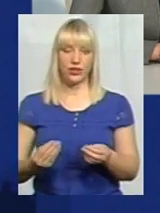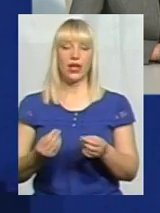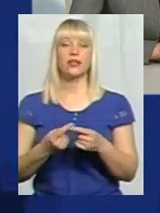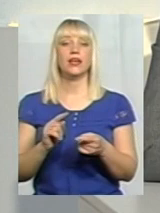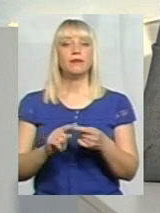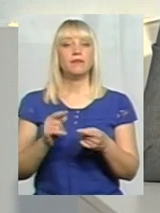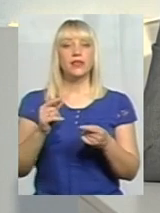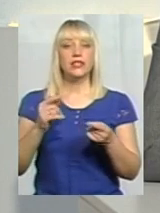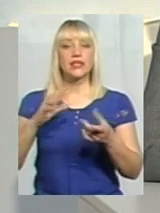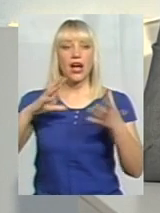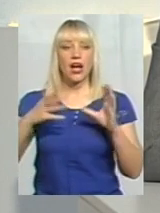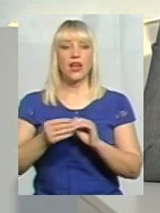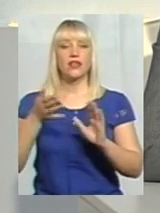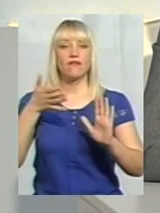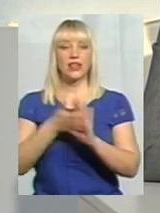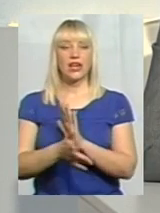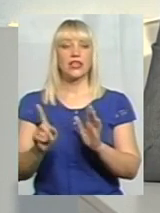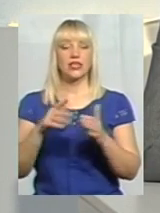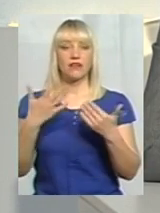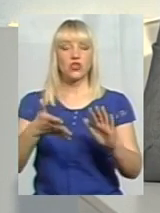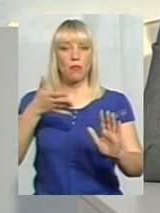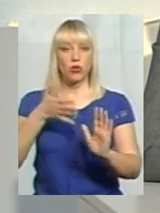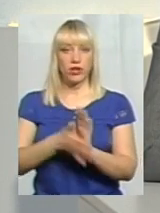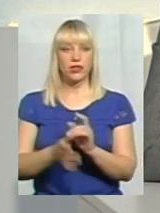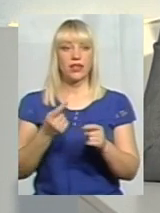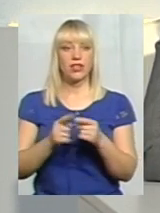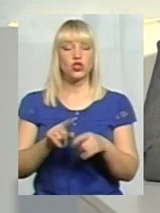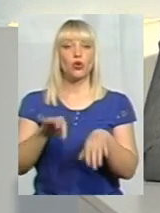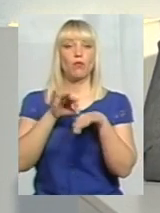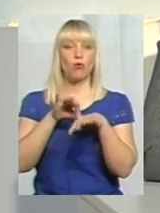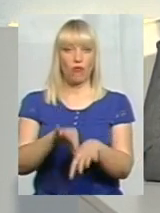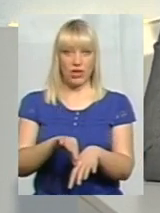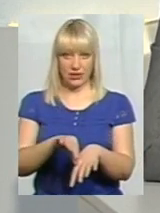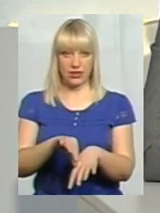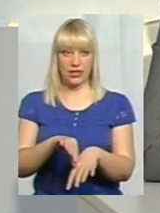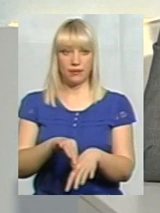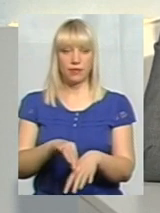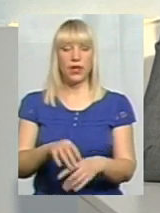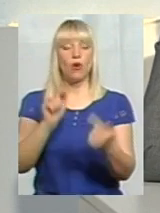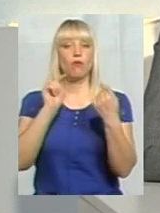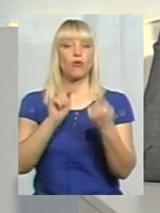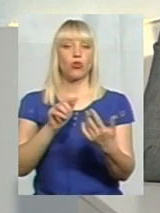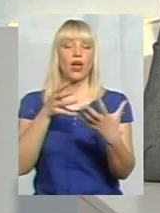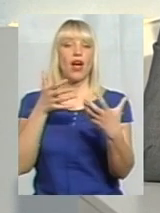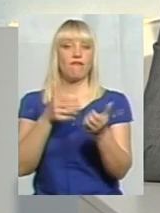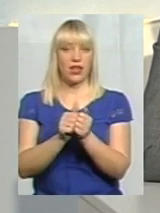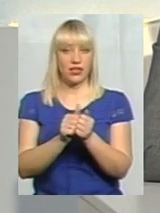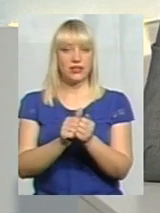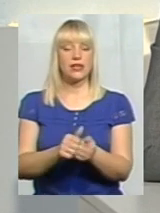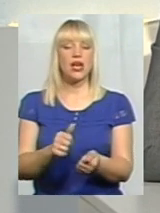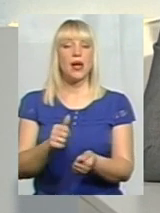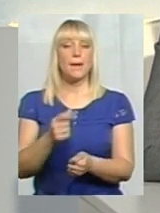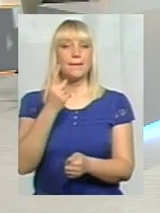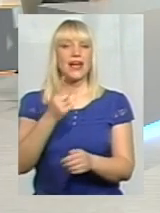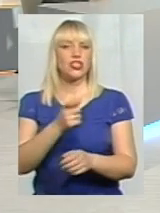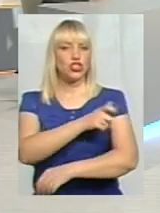загальні витрати, які вже потрачені на те, щоб провести, спочатку були протиаварійні, першочергові роботи.